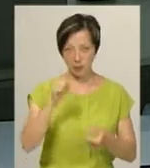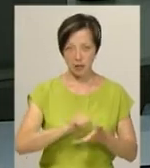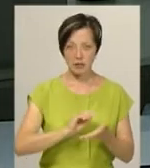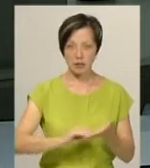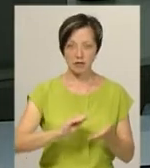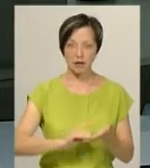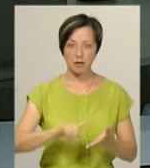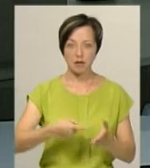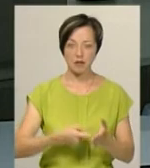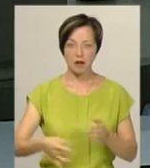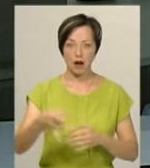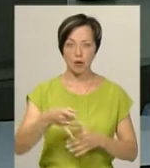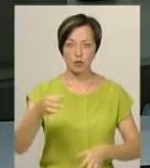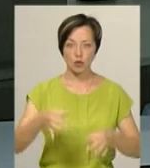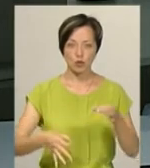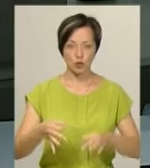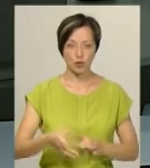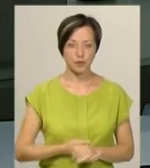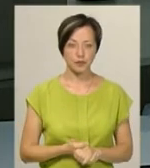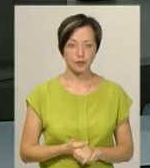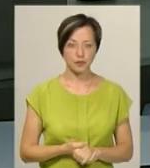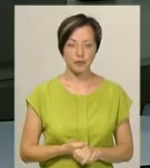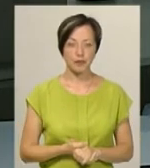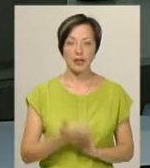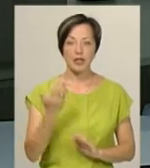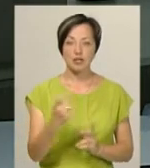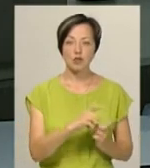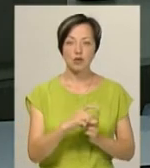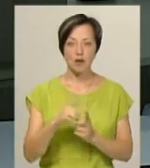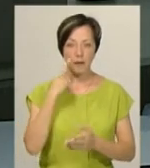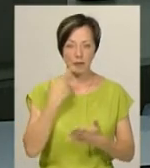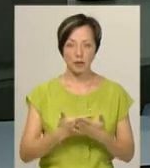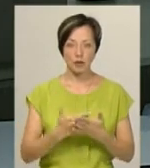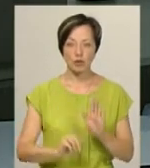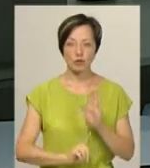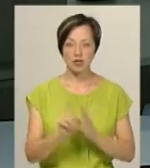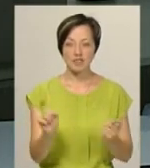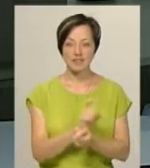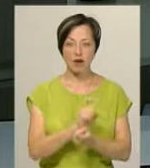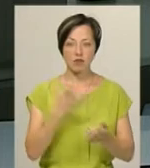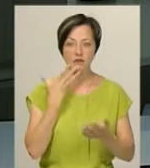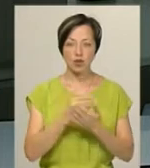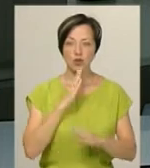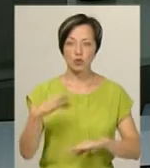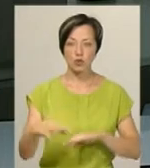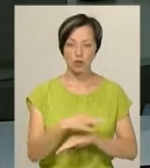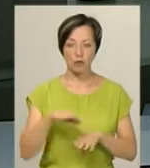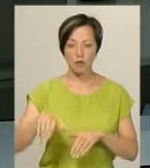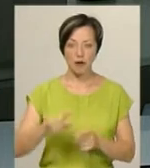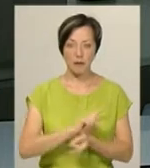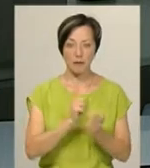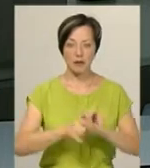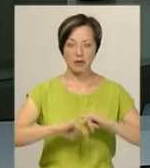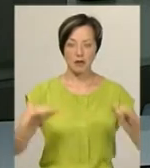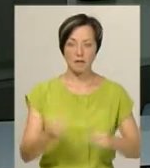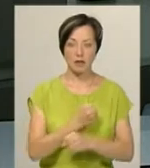-секретар Хмельницького міськрайонного суду Алла Плінська. За її словами, підозрюваний розпочав сварку зі своєї дружиною, яка потім переросла